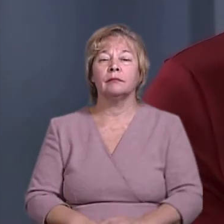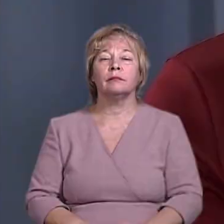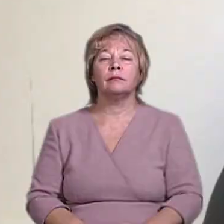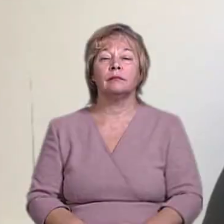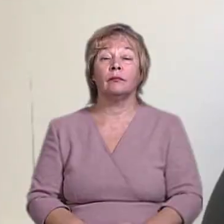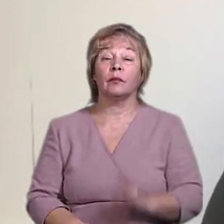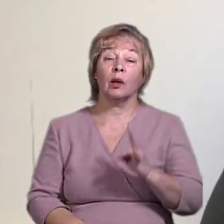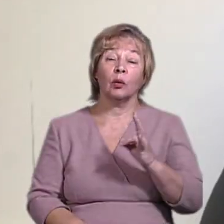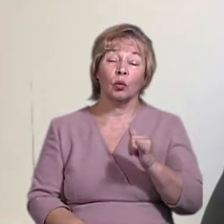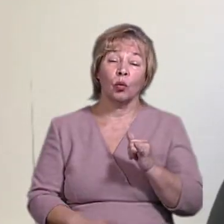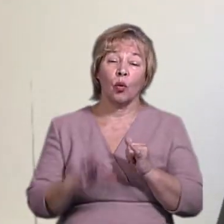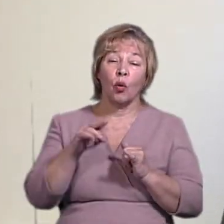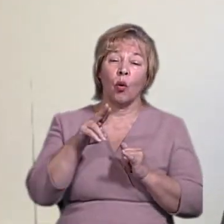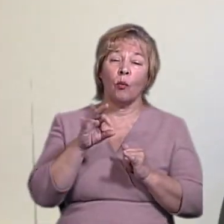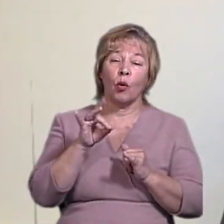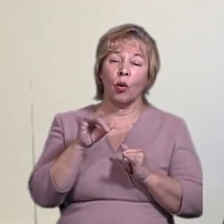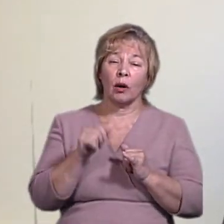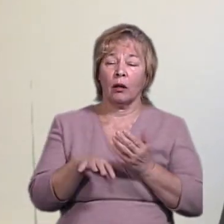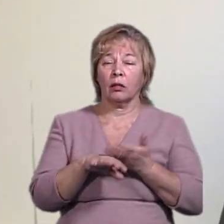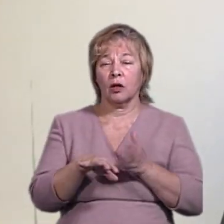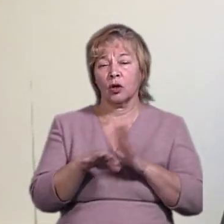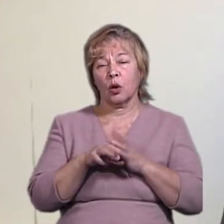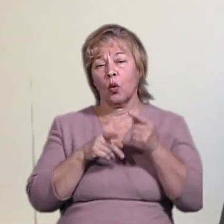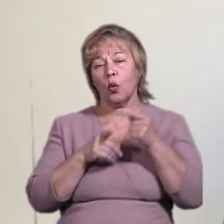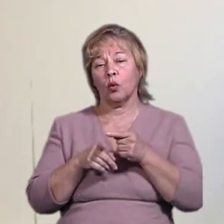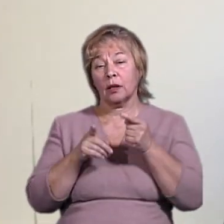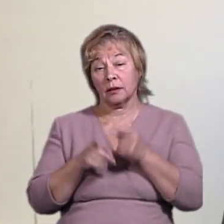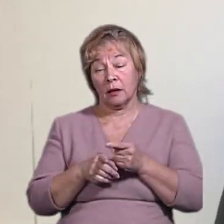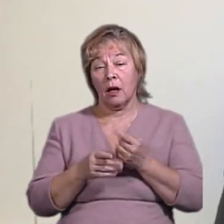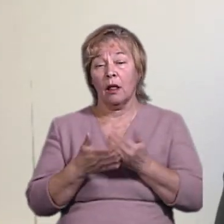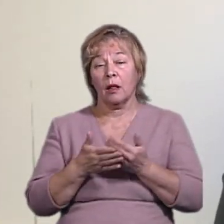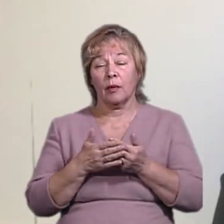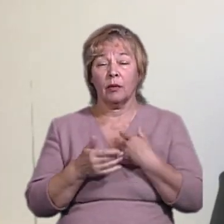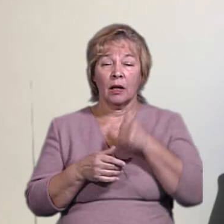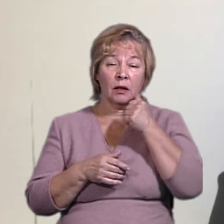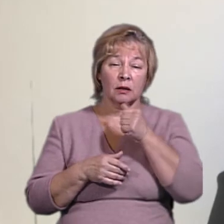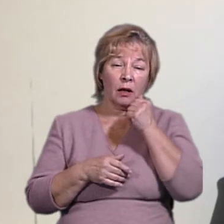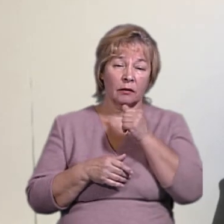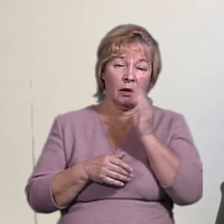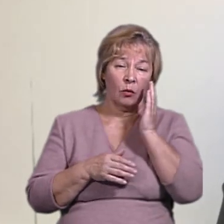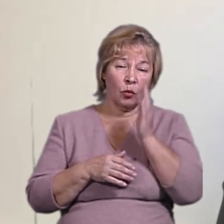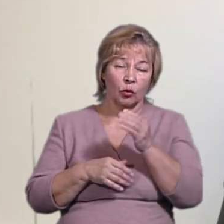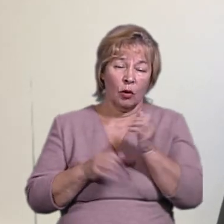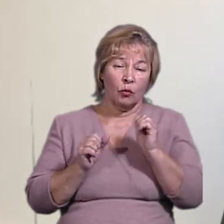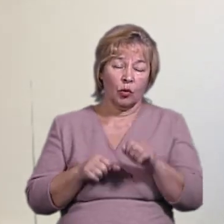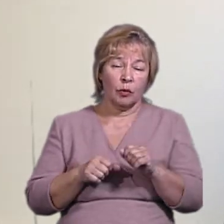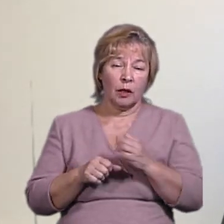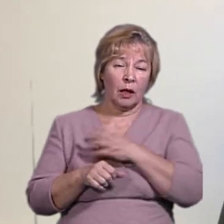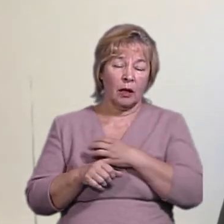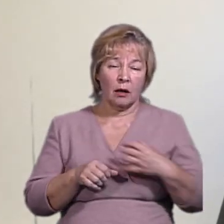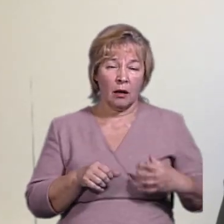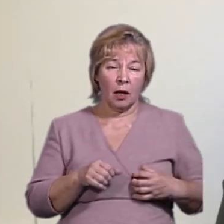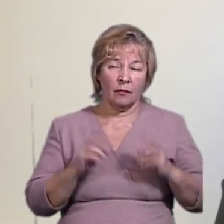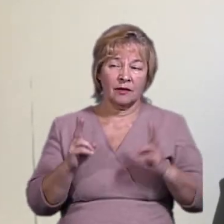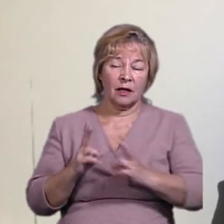Ну, опорі важко погрожувати. Скажу вам прямо, наприклад, я завтра матиму зустріч з генеральним секретарем Ради Європи,